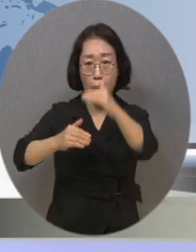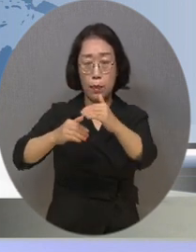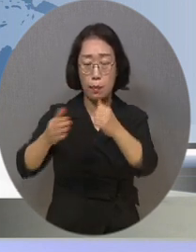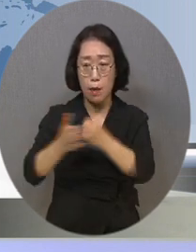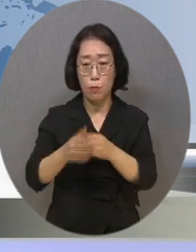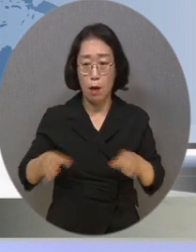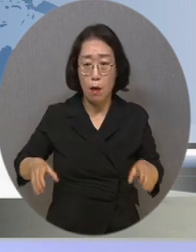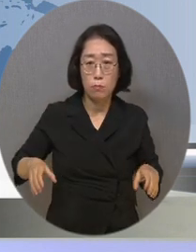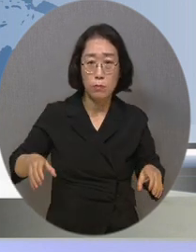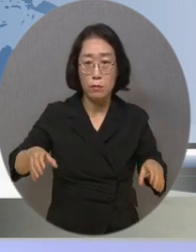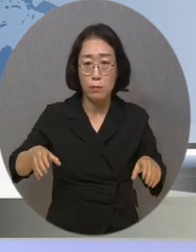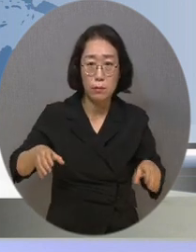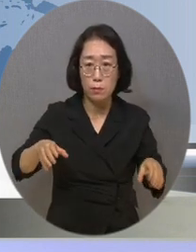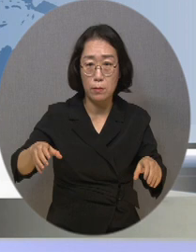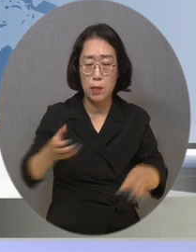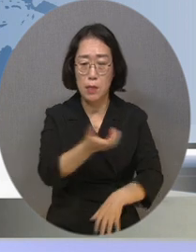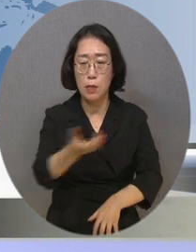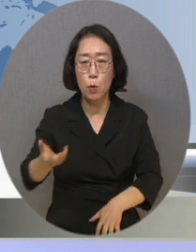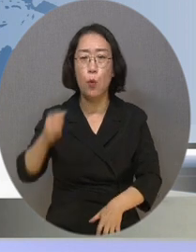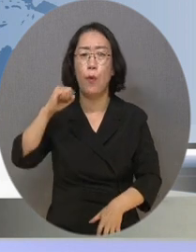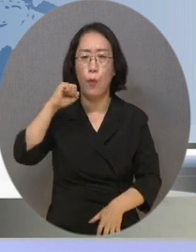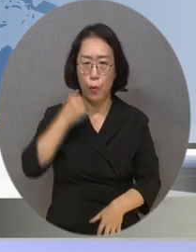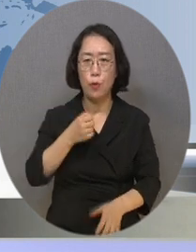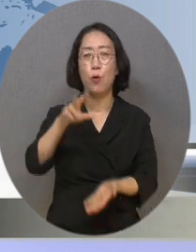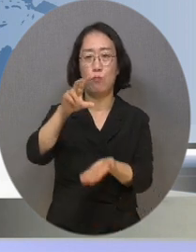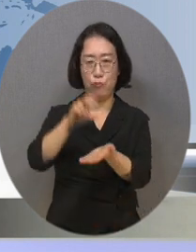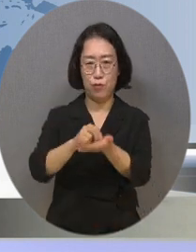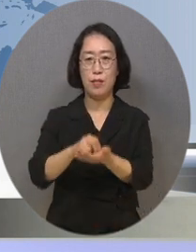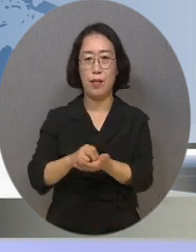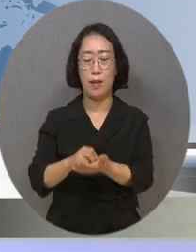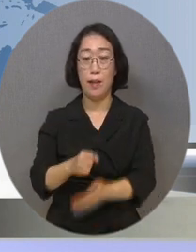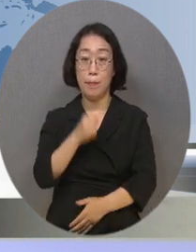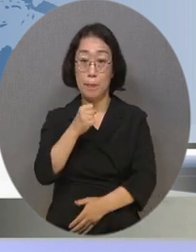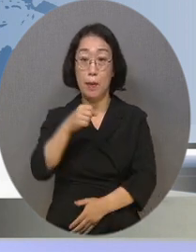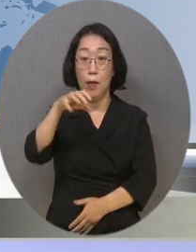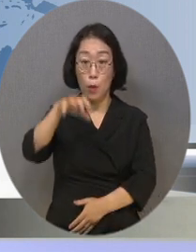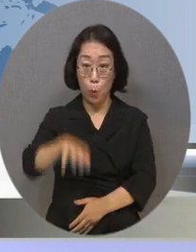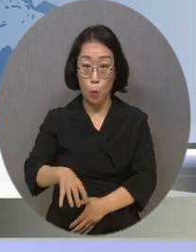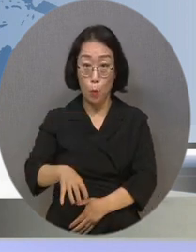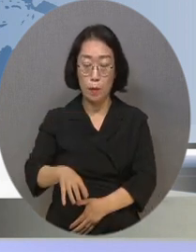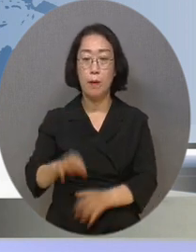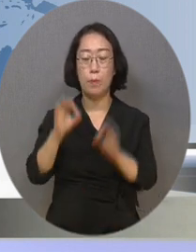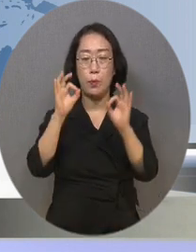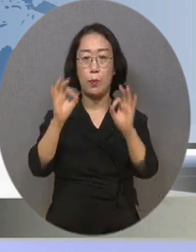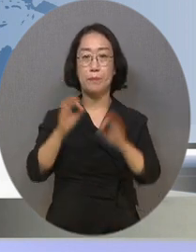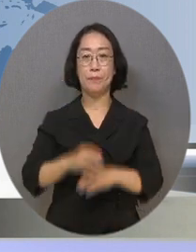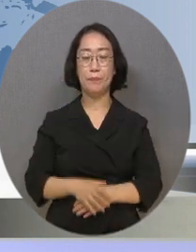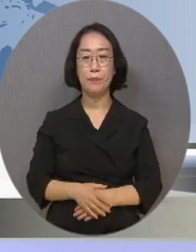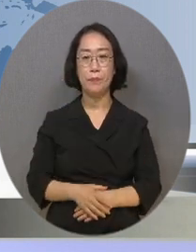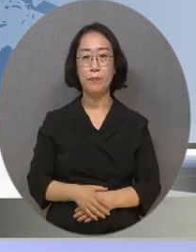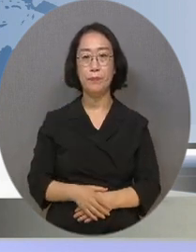계단 앞에서 사실상 이동은 불가했다는데요. 기자회견 현장의 목소리를 담아왔습니다.